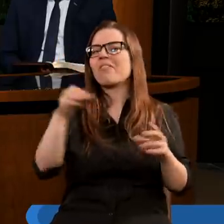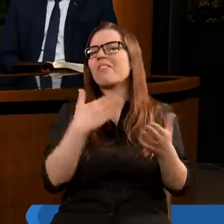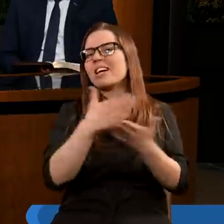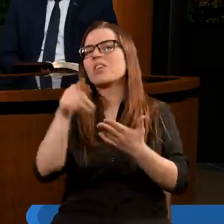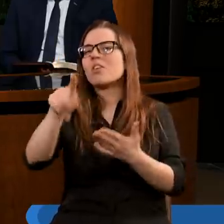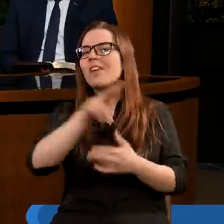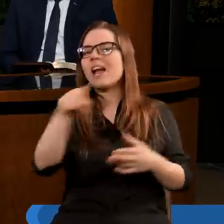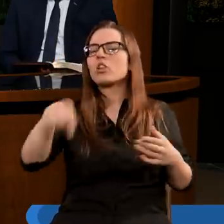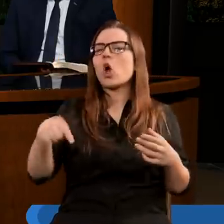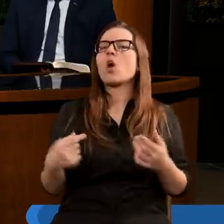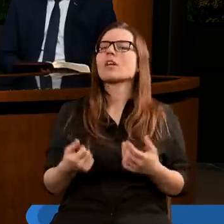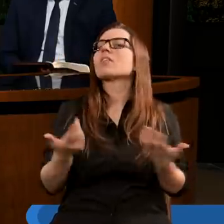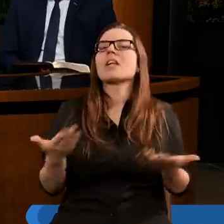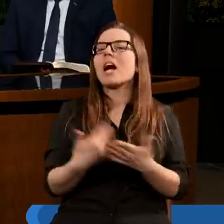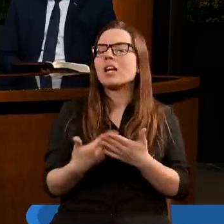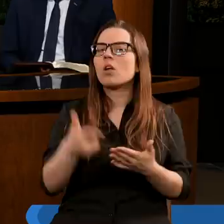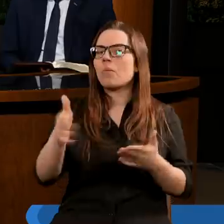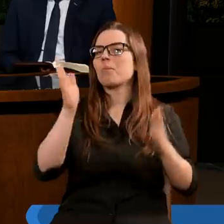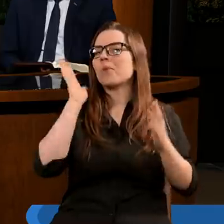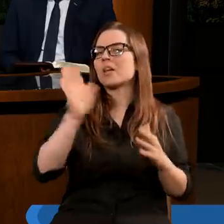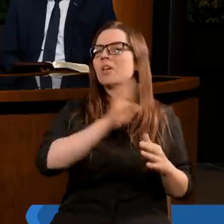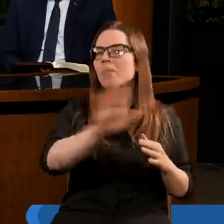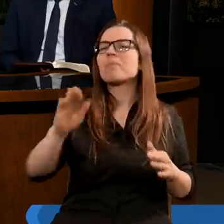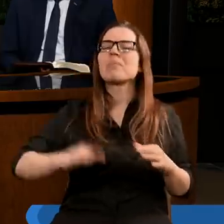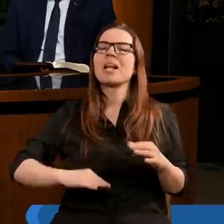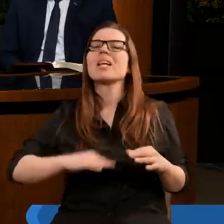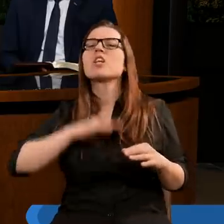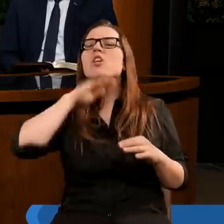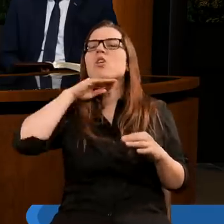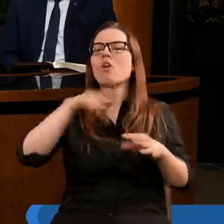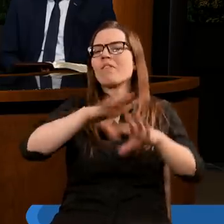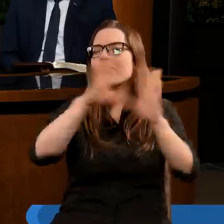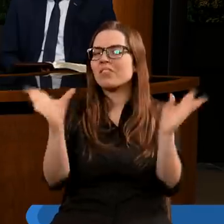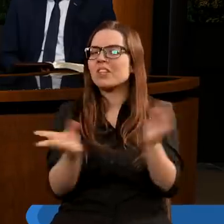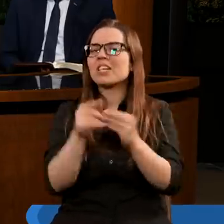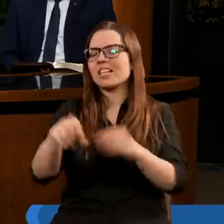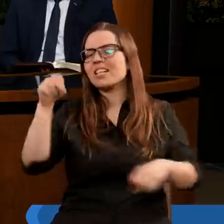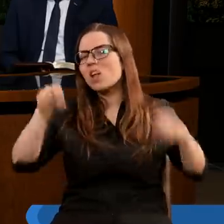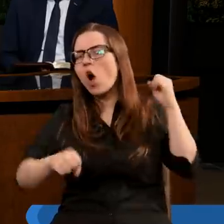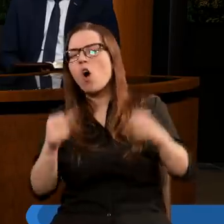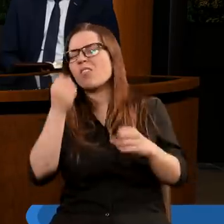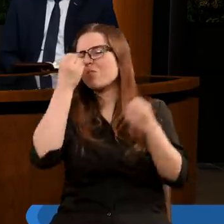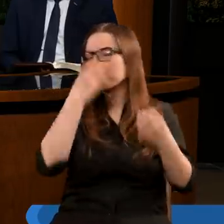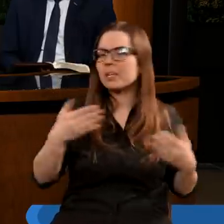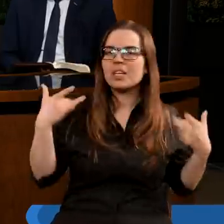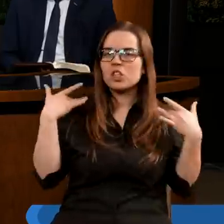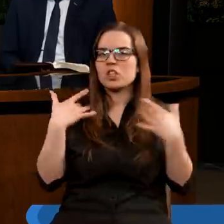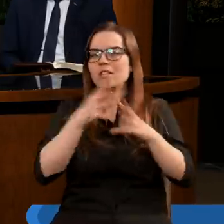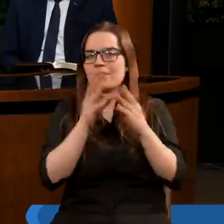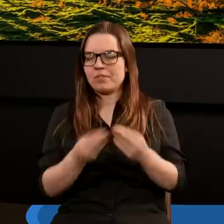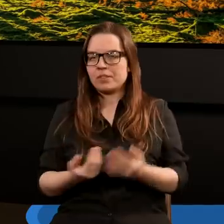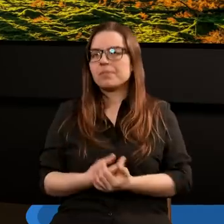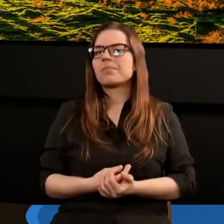was stąd, dlatego, że będą mieli dosyć tych wszystkich sądów nieszczęść, które na nich zaśleli.